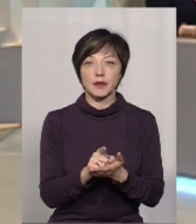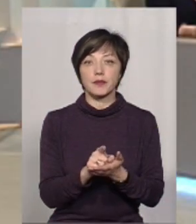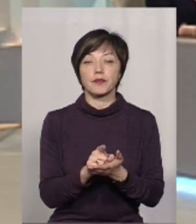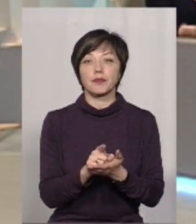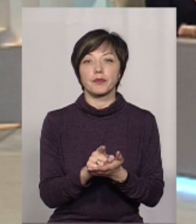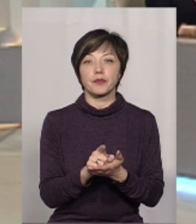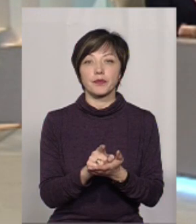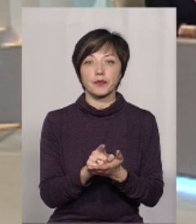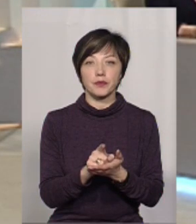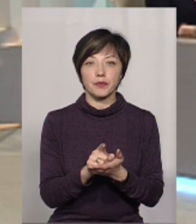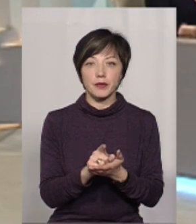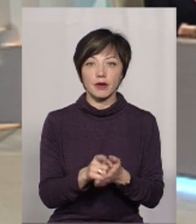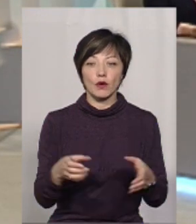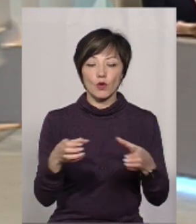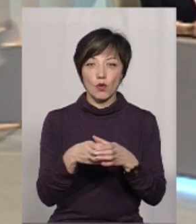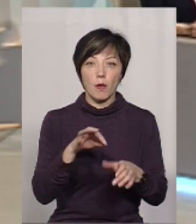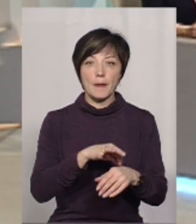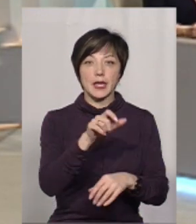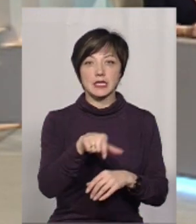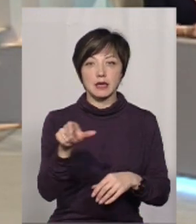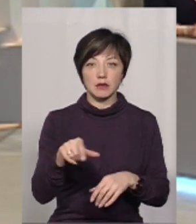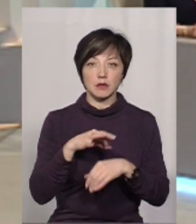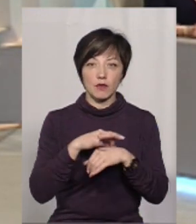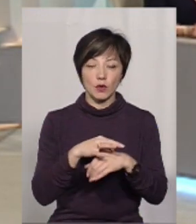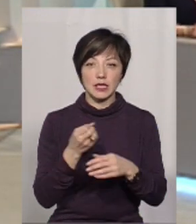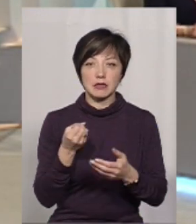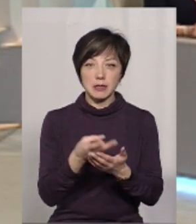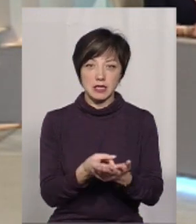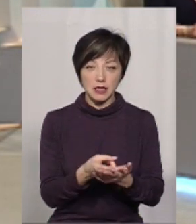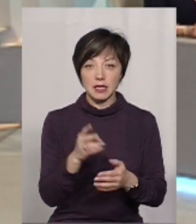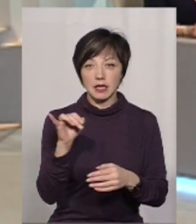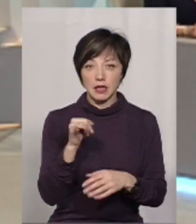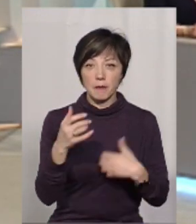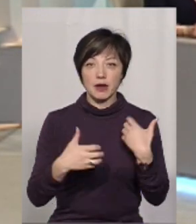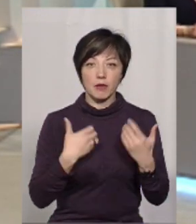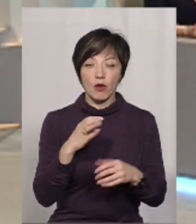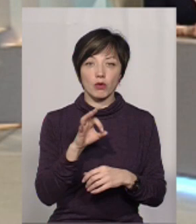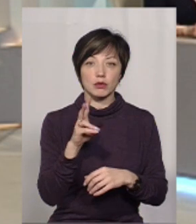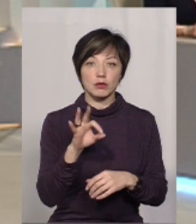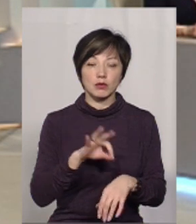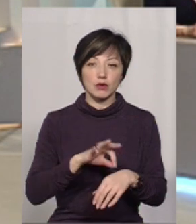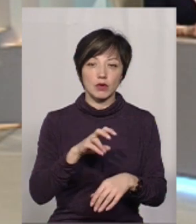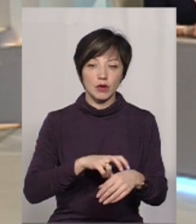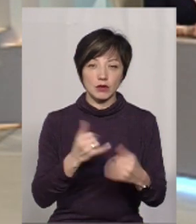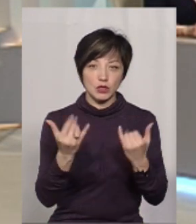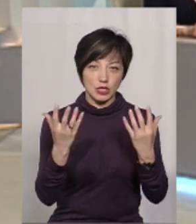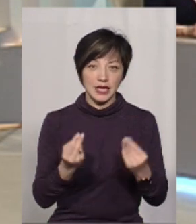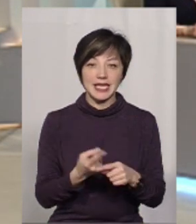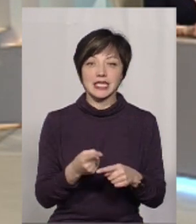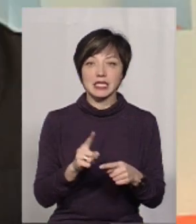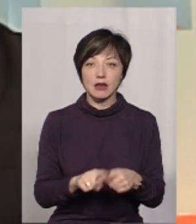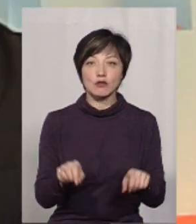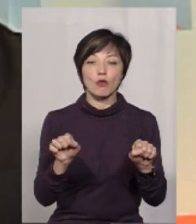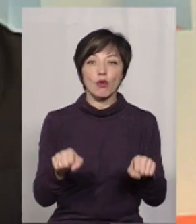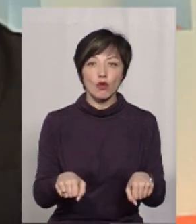скажімо, цю групу пацієнтів проводити диспансерізацію. І переймаються онкологі на сьогоднішній день. І це би